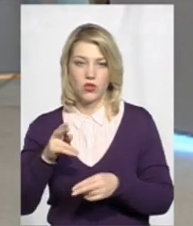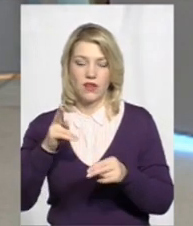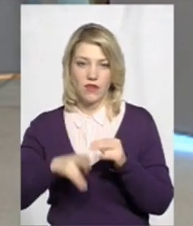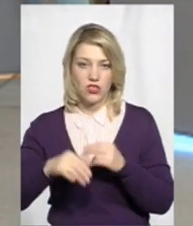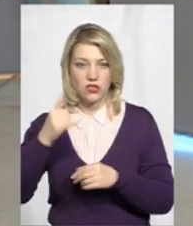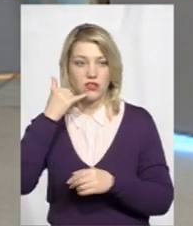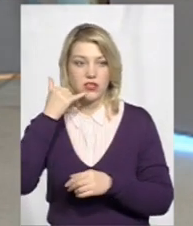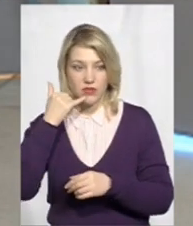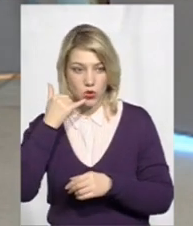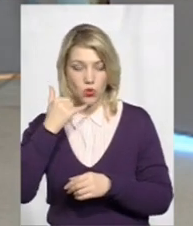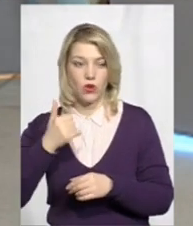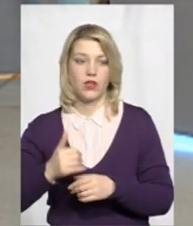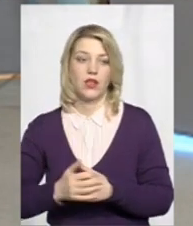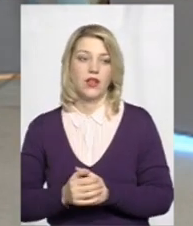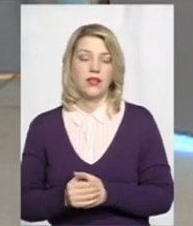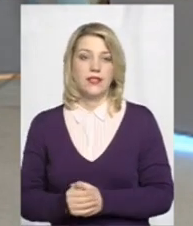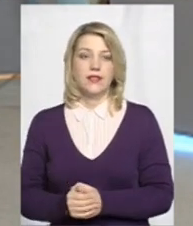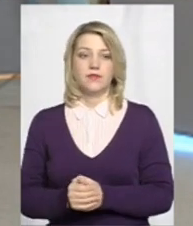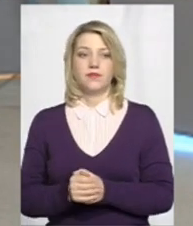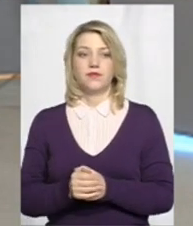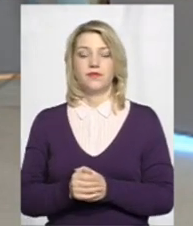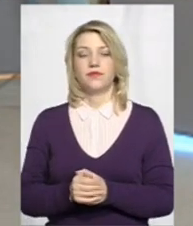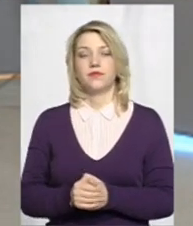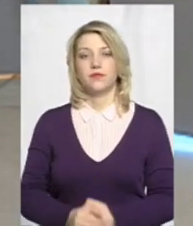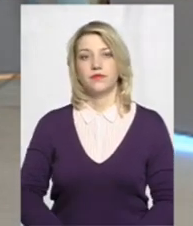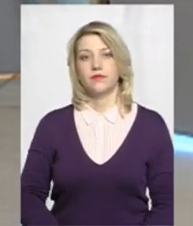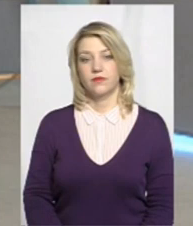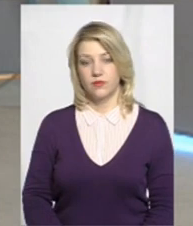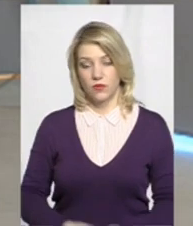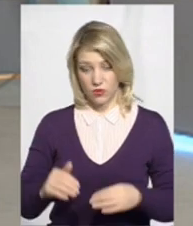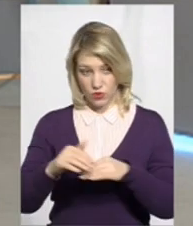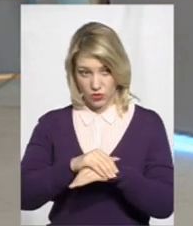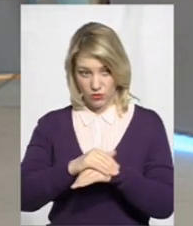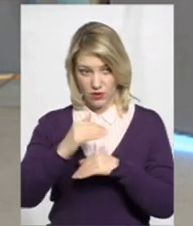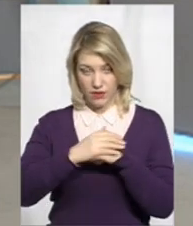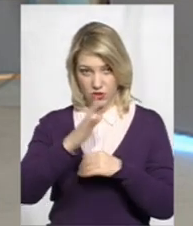телефонний дзвінок. Сподіваюсь, лаконічний. і слухаємо вас.